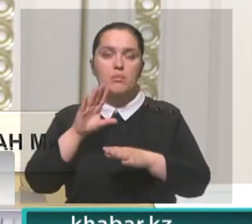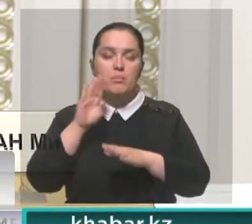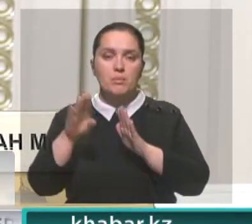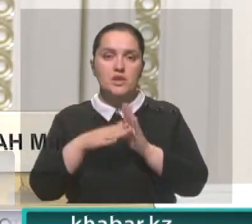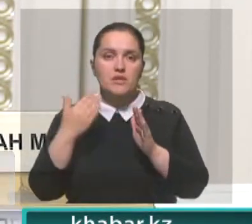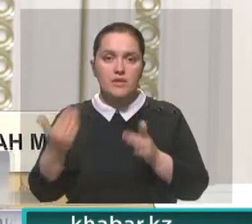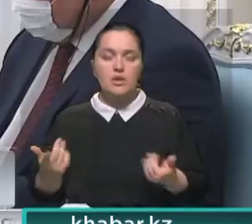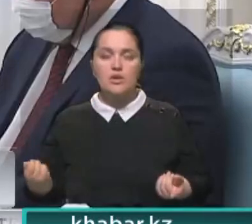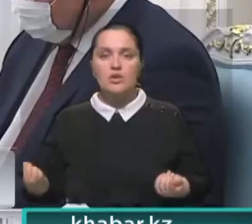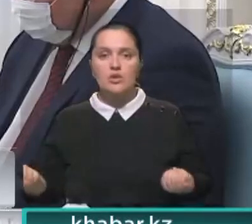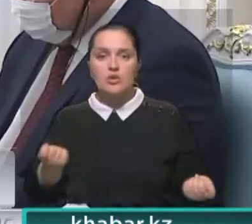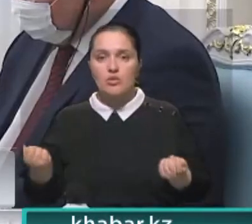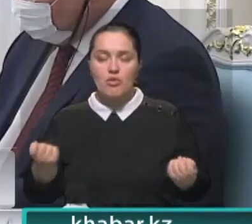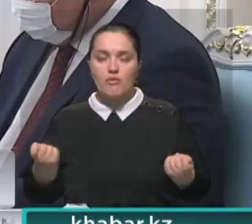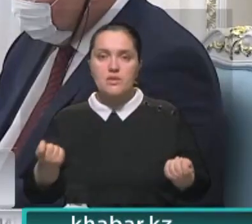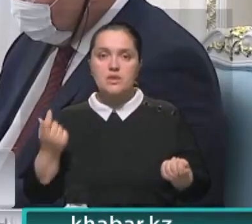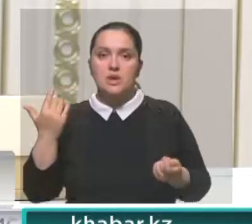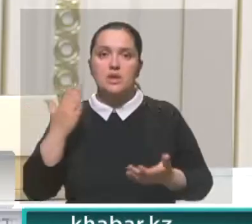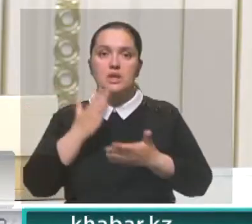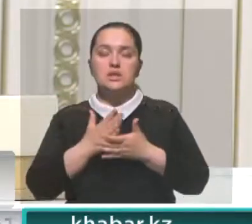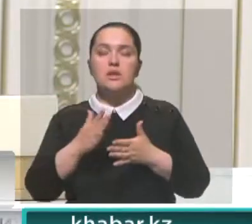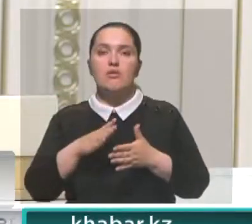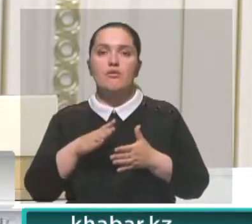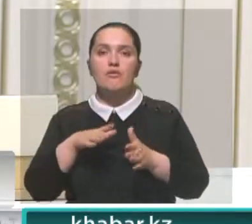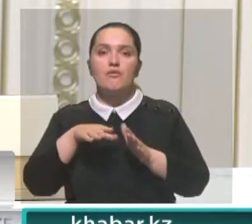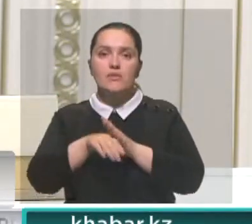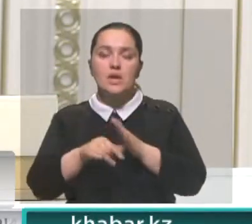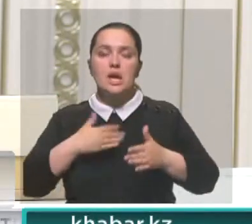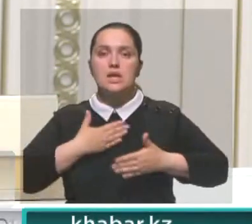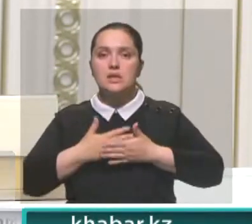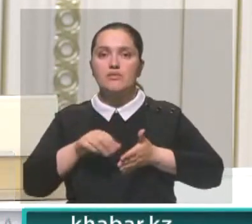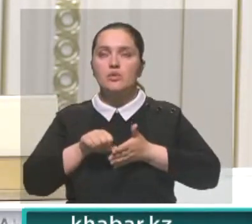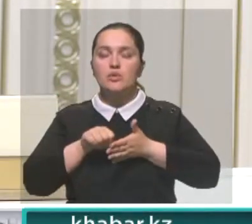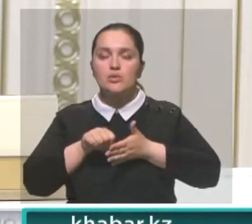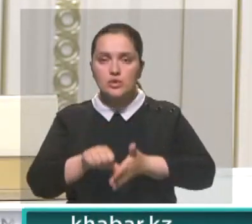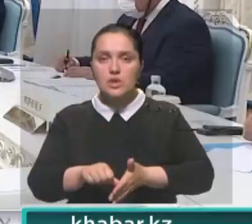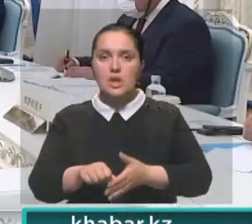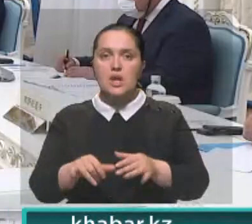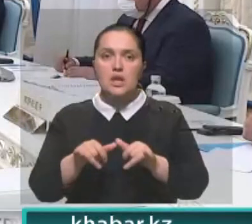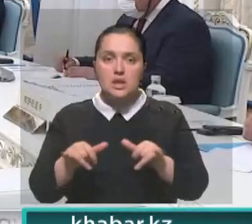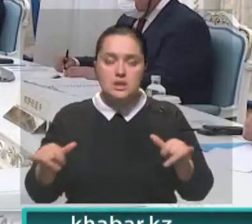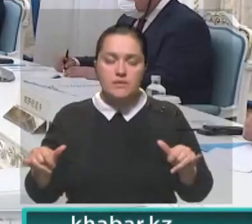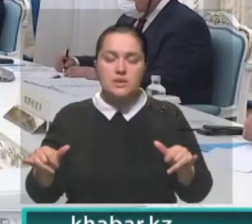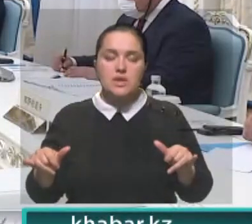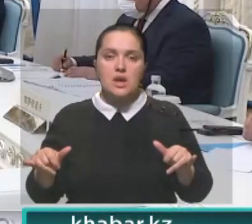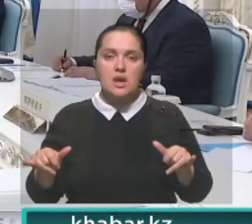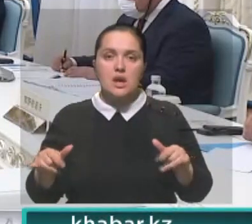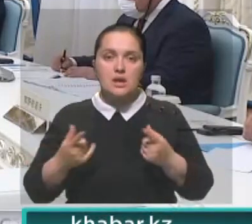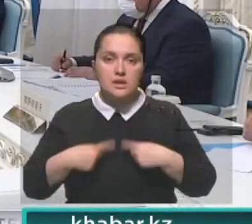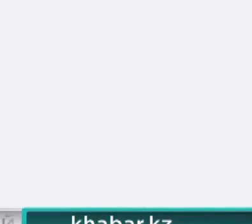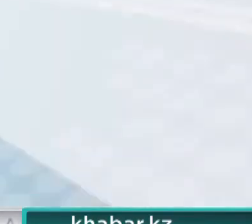масштабные реформы. Ваша страна вносит значительный вклад и активно участвует в развитии потенциала организации.